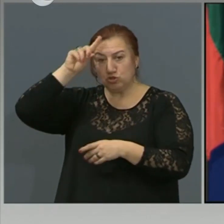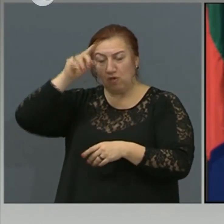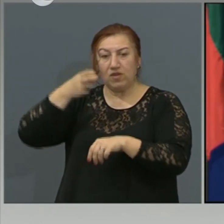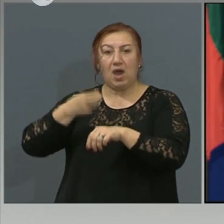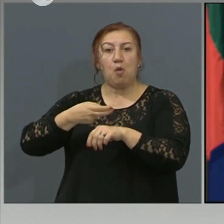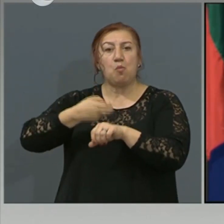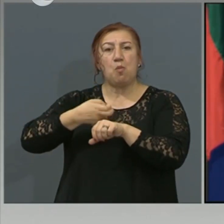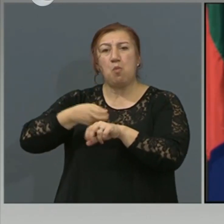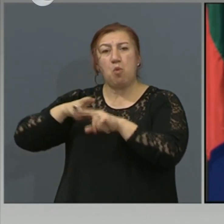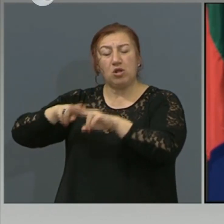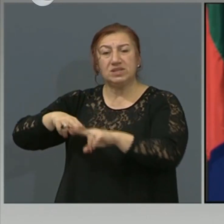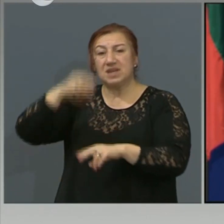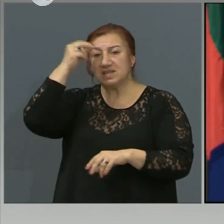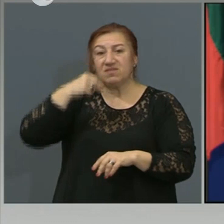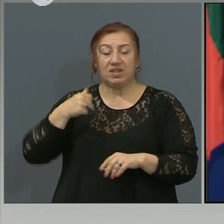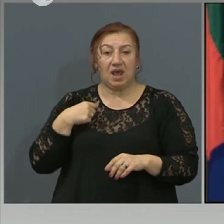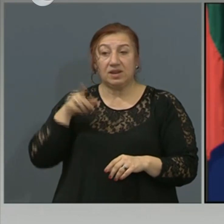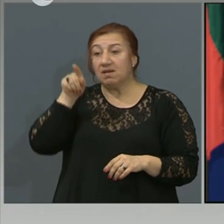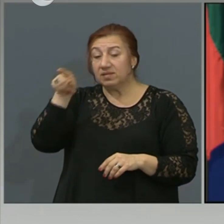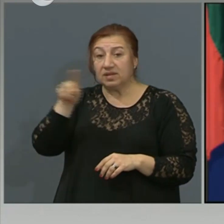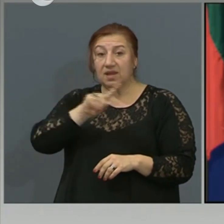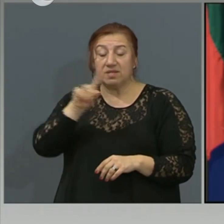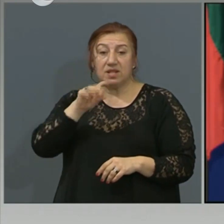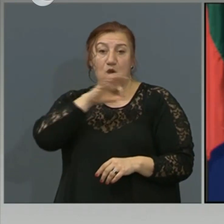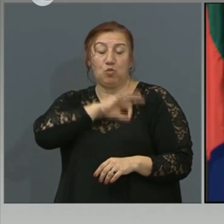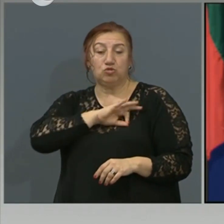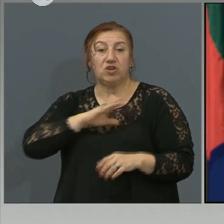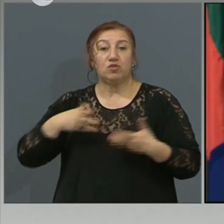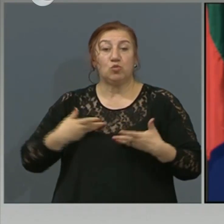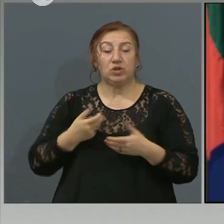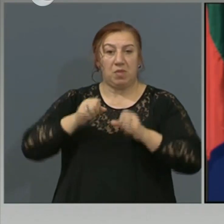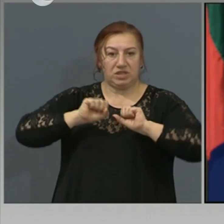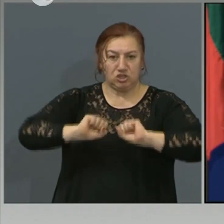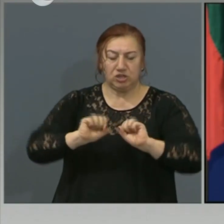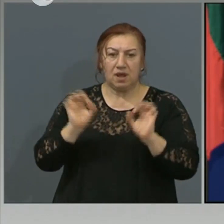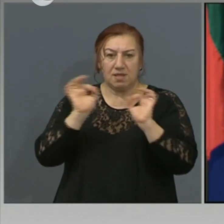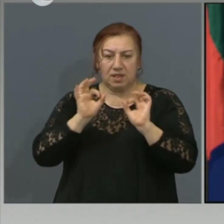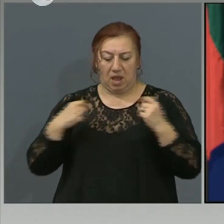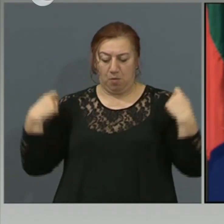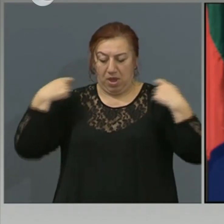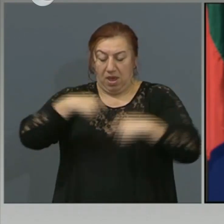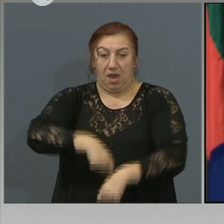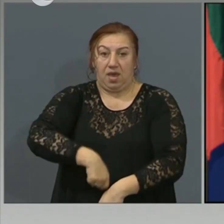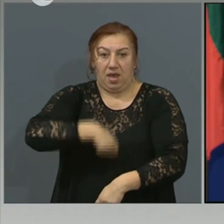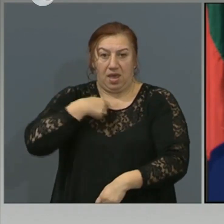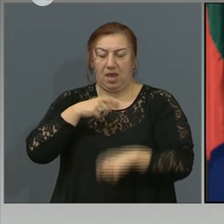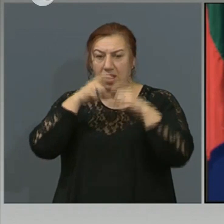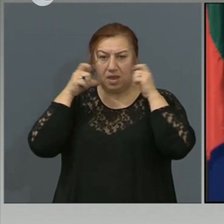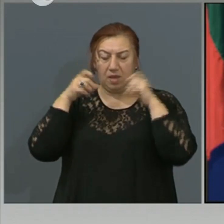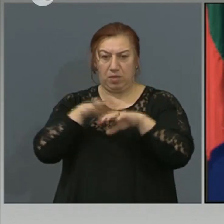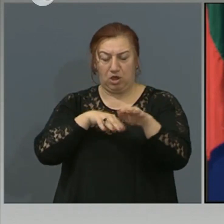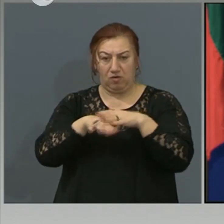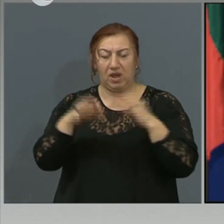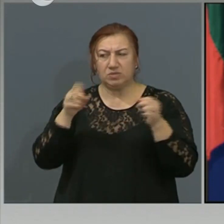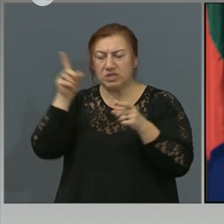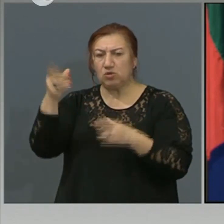ви казвам веднага, не получават необходимата защита от гледна точка на екипировка, специално за интензивното отделение на света, ана ви питам. И